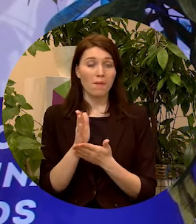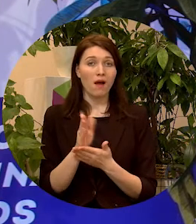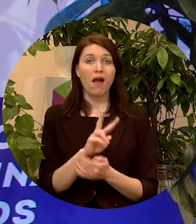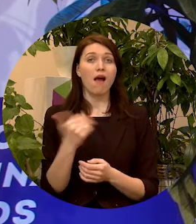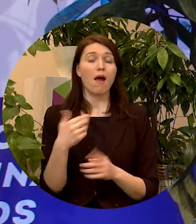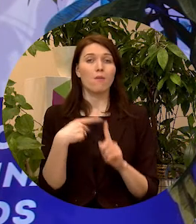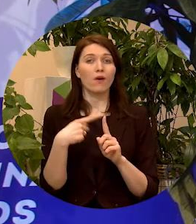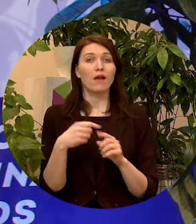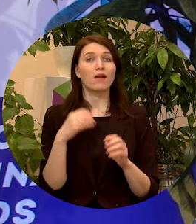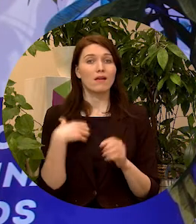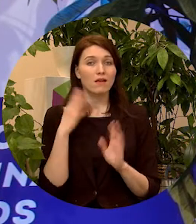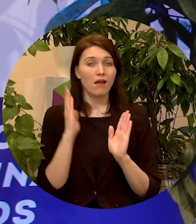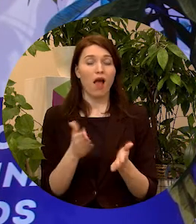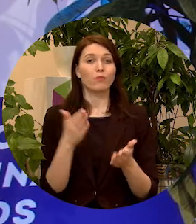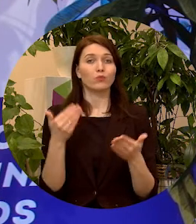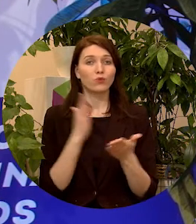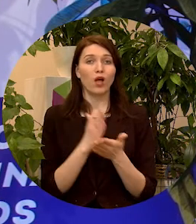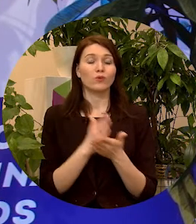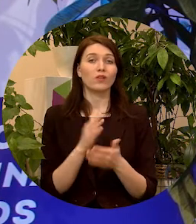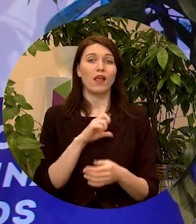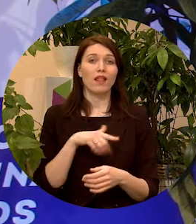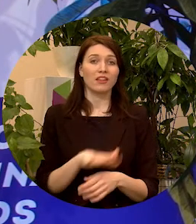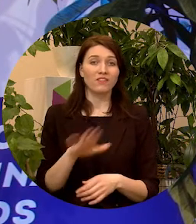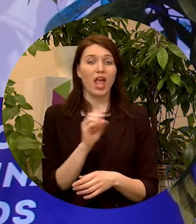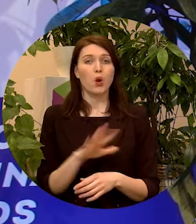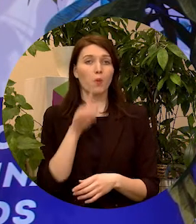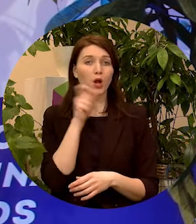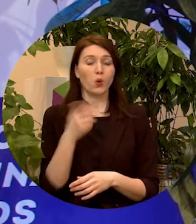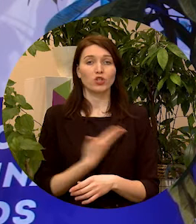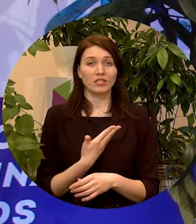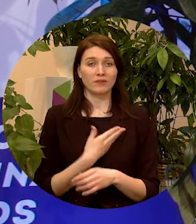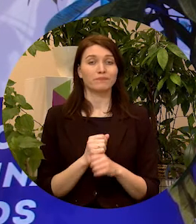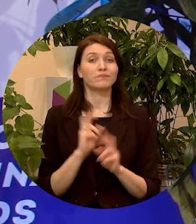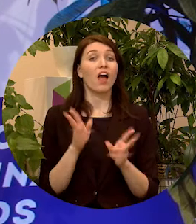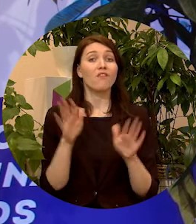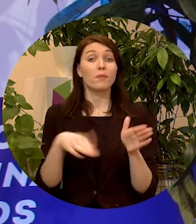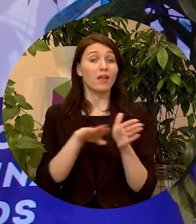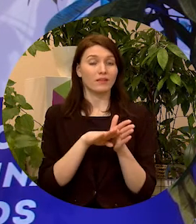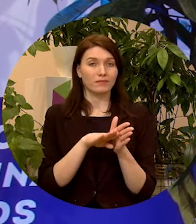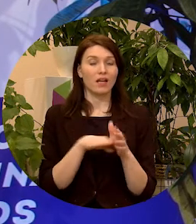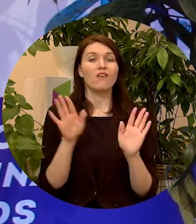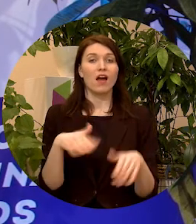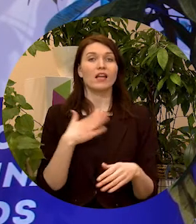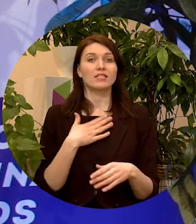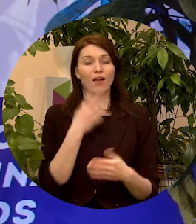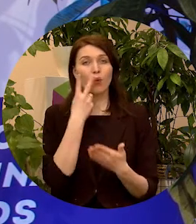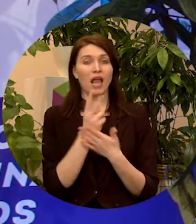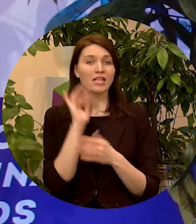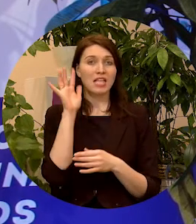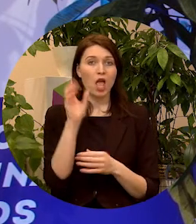labam jānotiek jauniešu dzīvēs Latvijā un Eiropā. Un kā jūs varat piedalīties? Jūs varat sūtīt savu vīziju